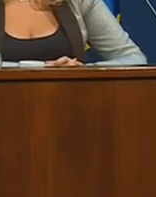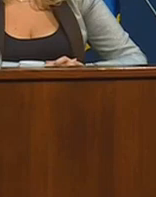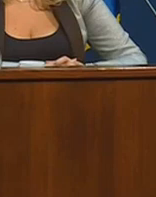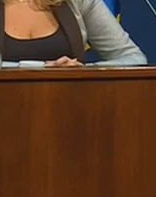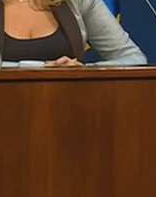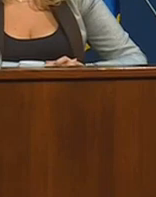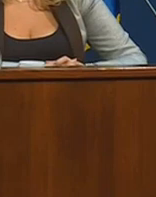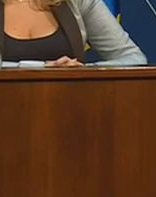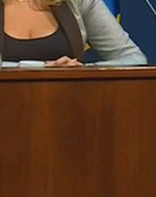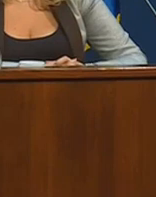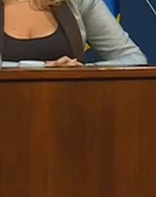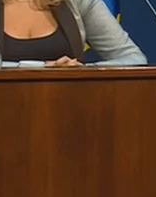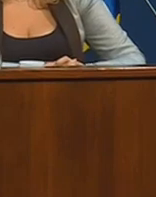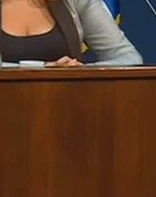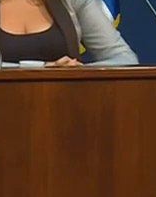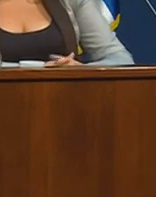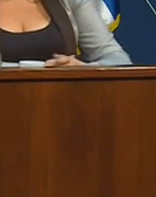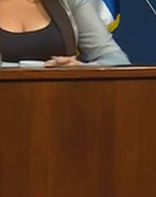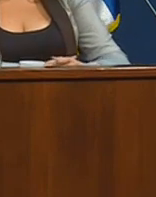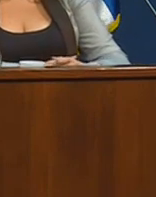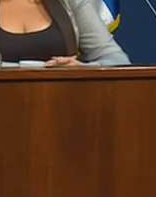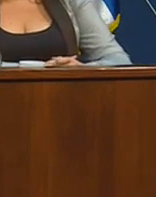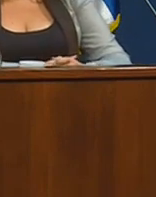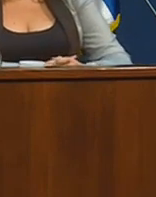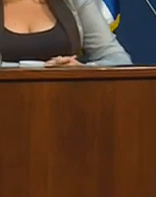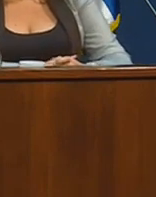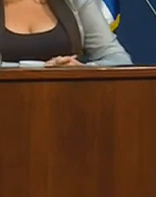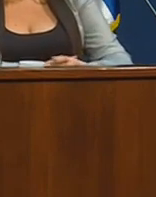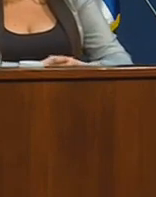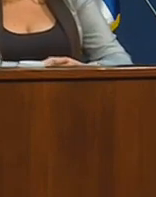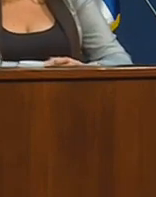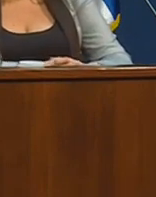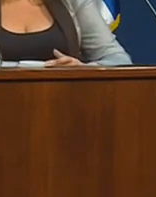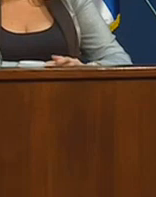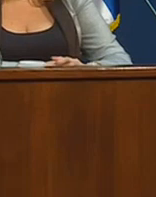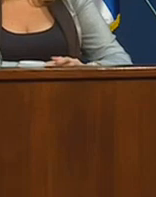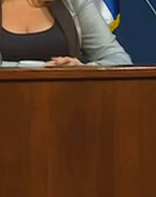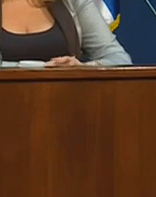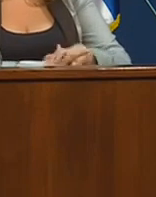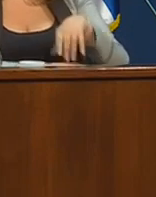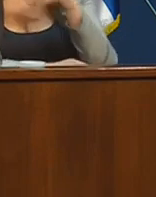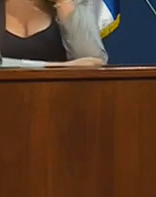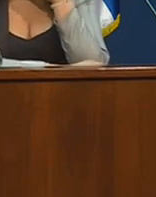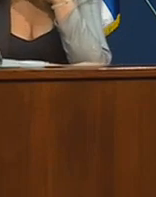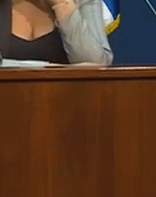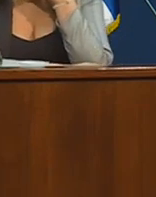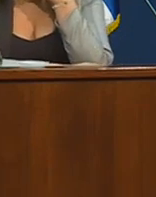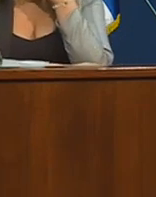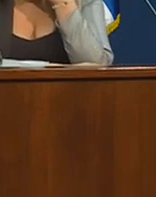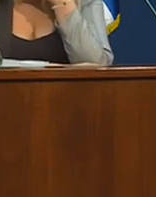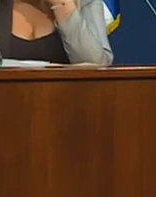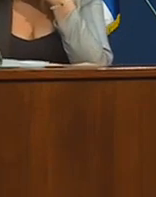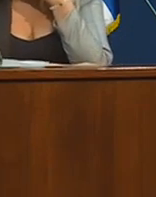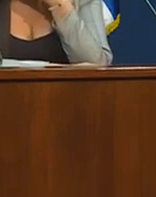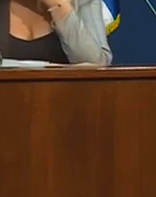posle te videokonferencije vidimo jednu dramatičnu dramatičnu promenu sad da li to ima veze s tom konferencijom ili ne